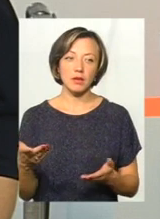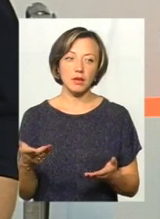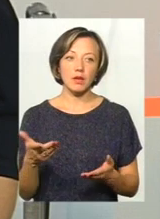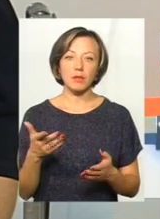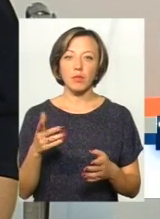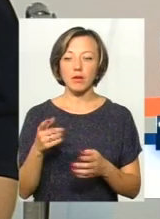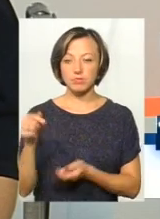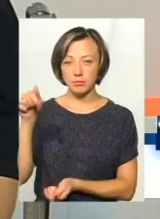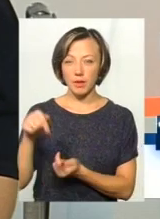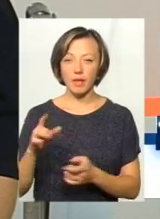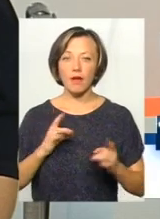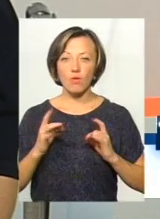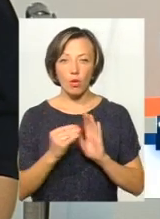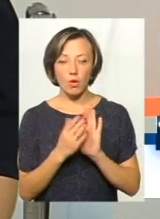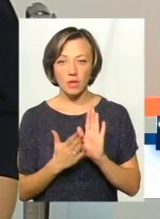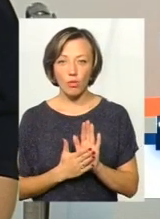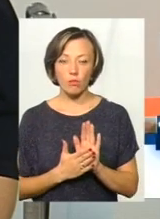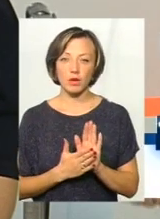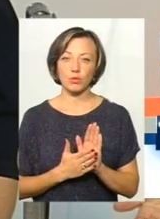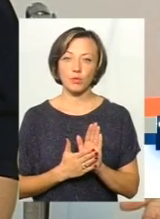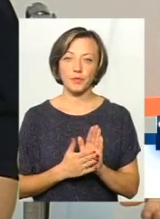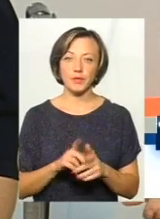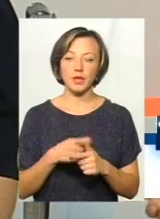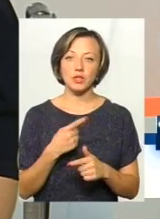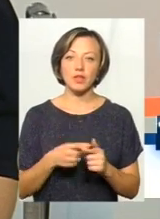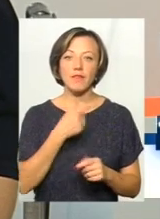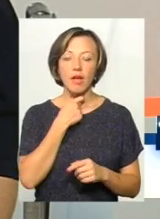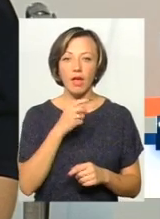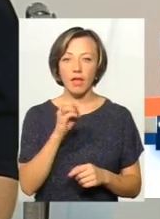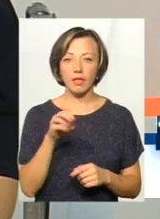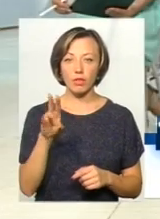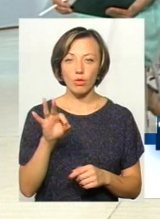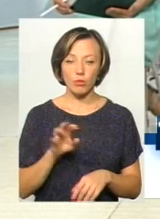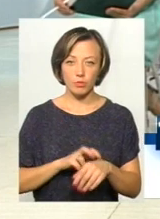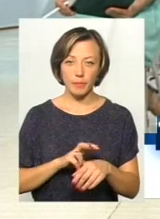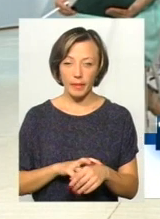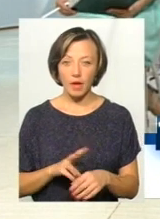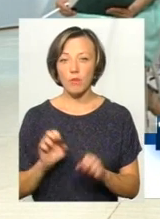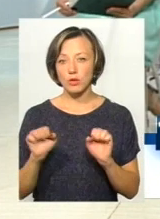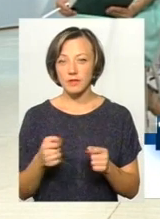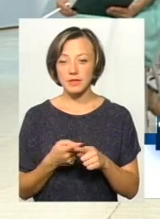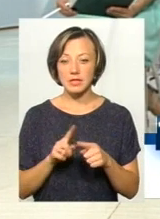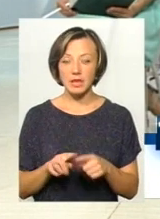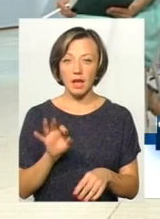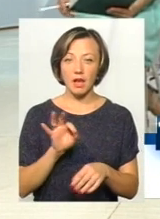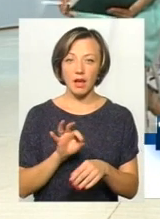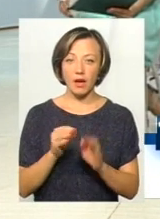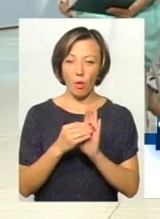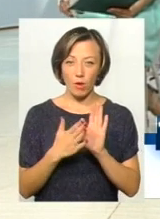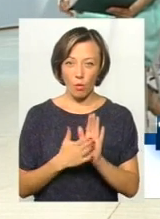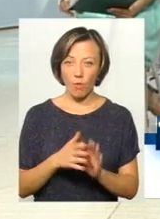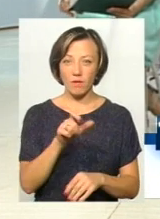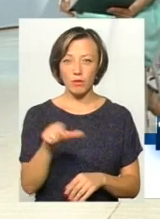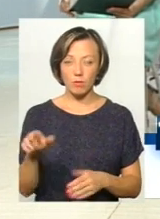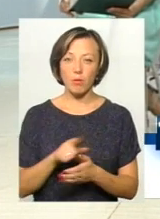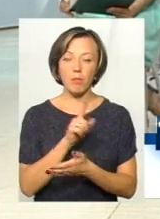невролога, наприклад, на обліку, чи в ендокринолога. Тоді, можливо, це диспенсерні пацієнти, певне,